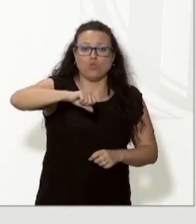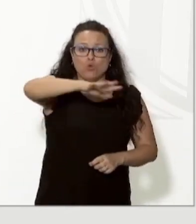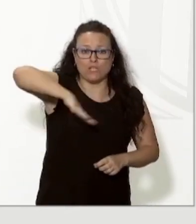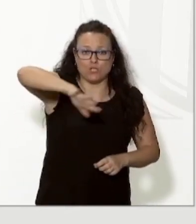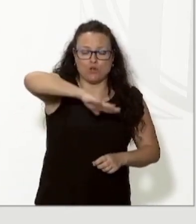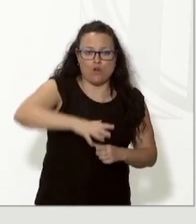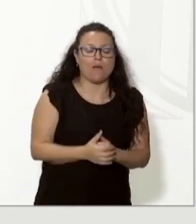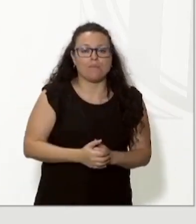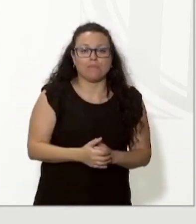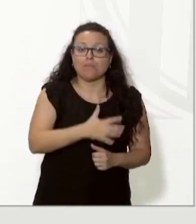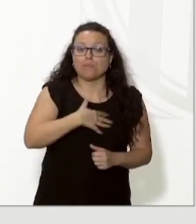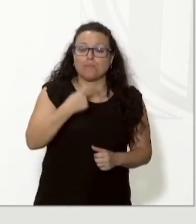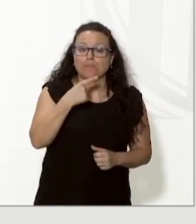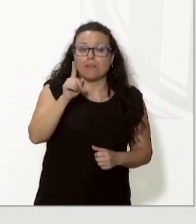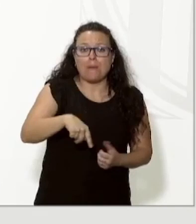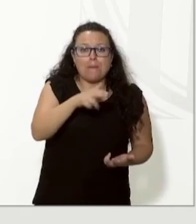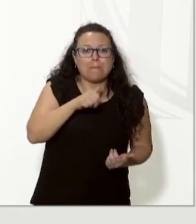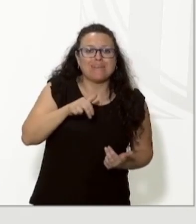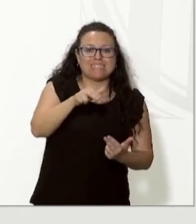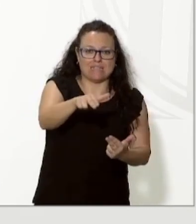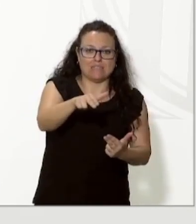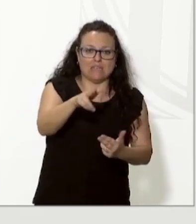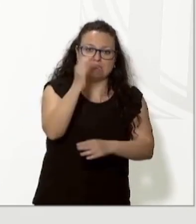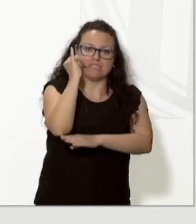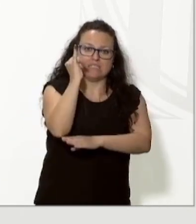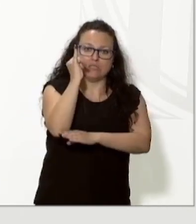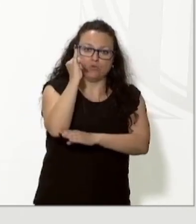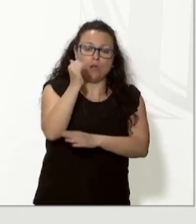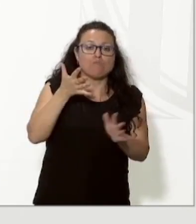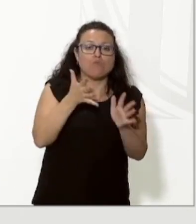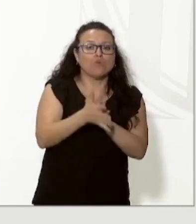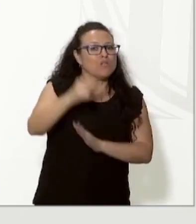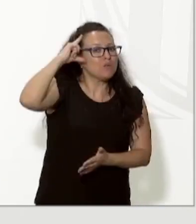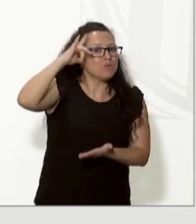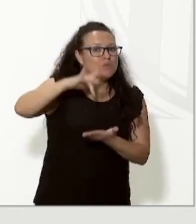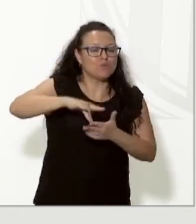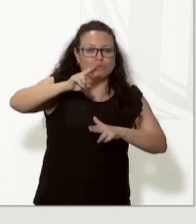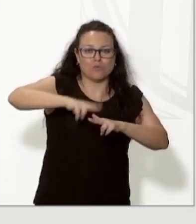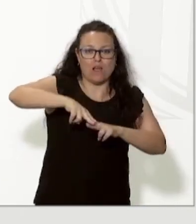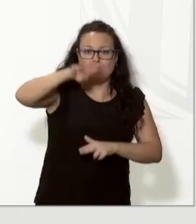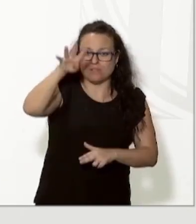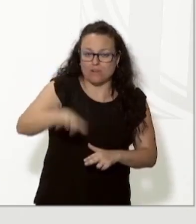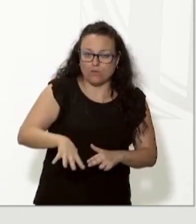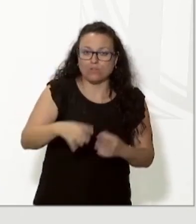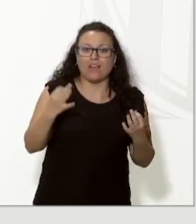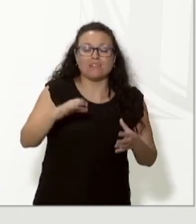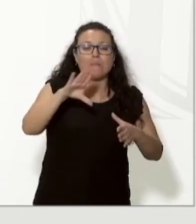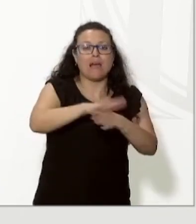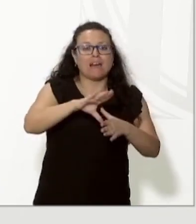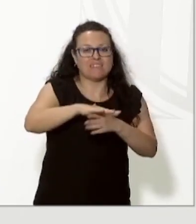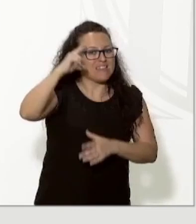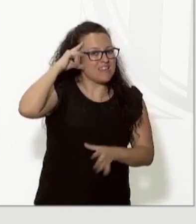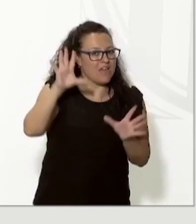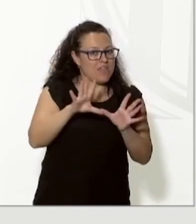I finalment també dir que el missatge institucional en motiu de la Diada Nacional de Catalunya serà el dimarts